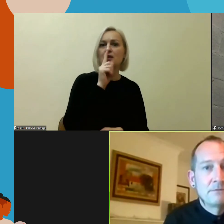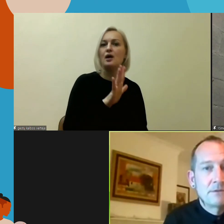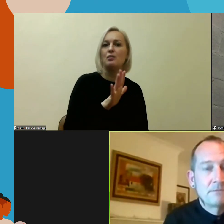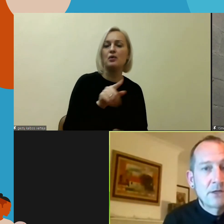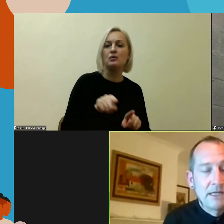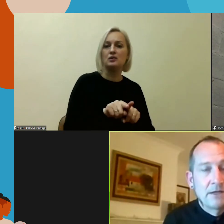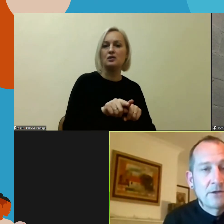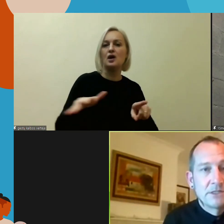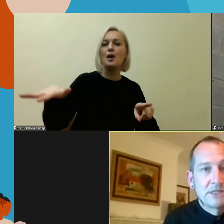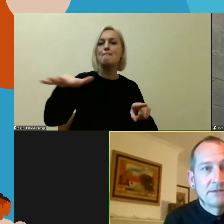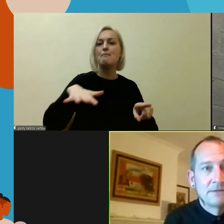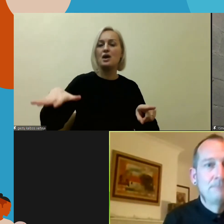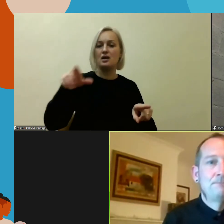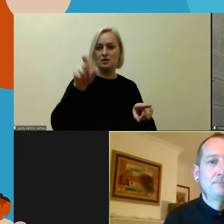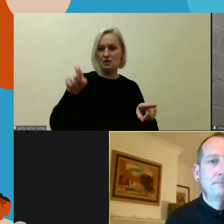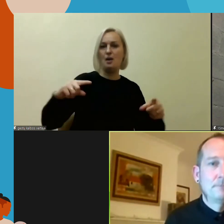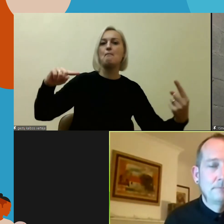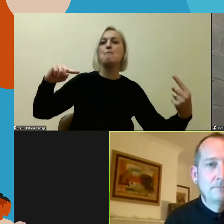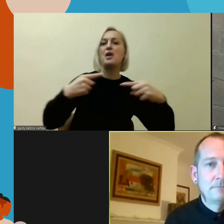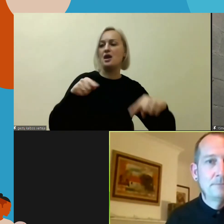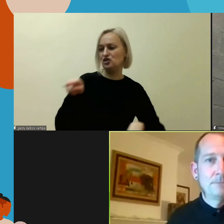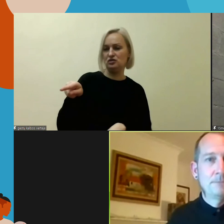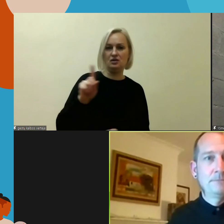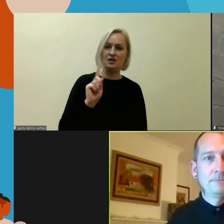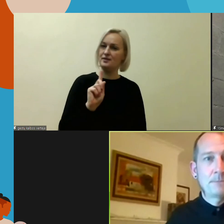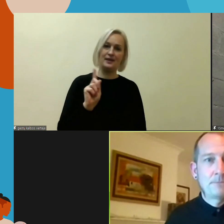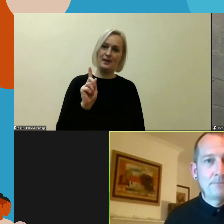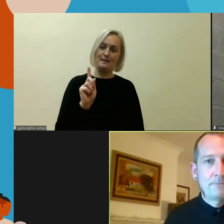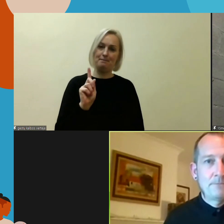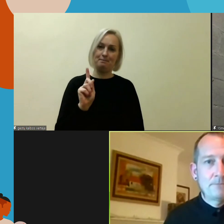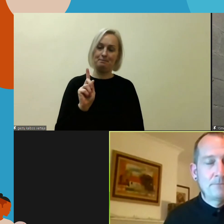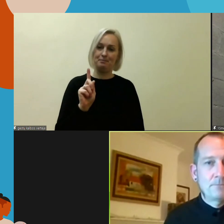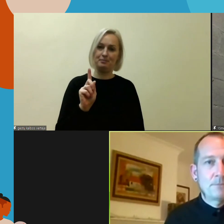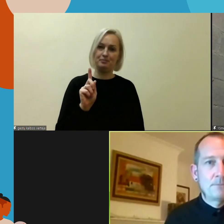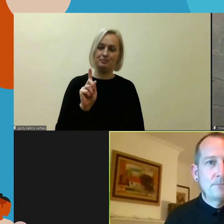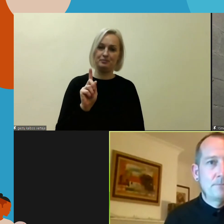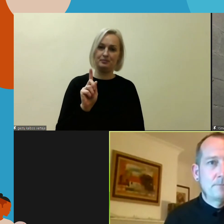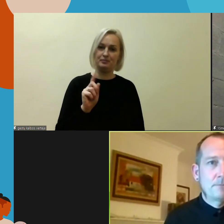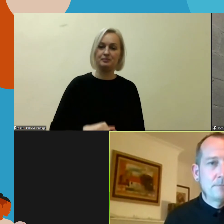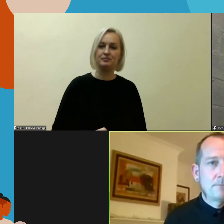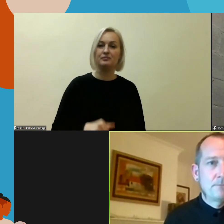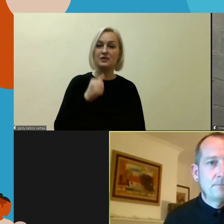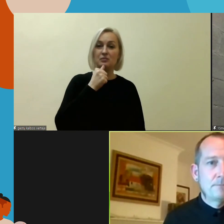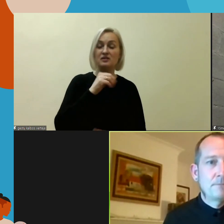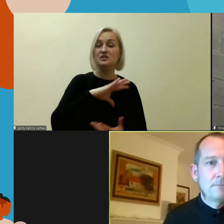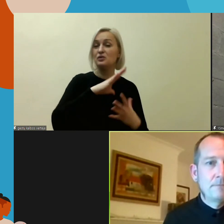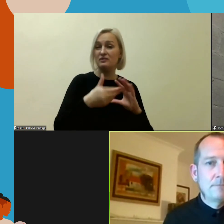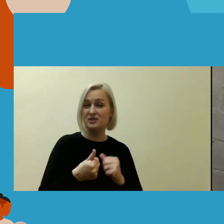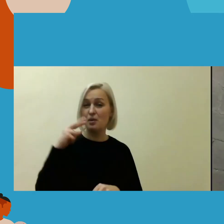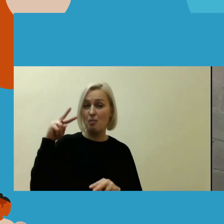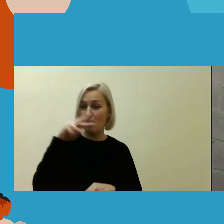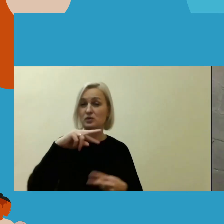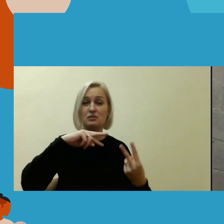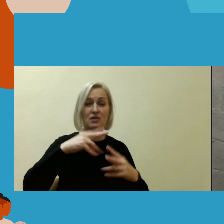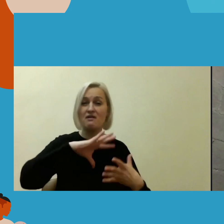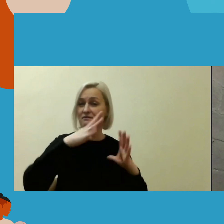bendruomenės narių savo priešais, nes mano manimu visiškai yra įmanomas puikus bendradarbiavimas su tokiais bendruomenės nariais.